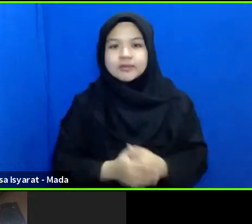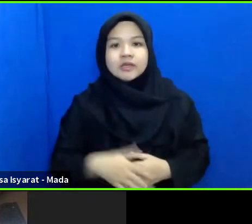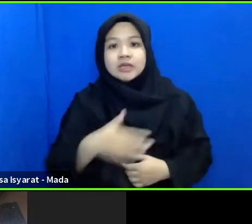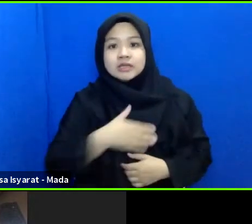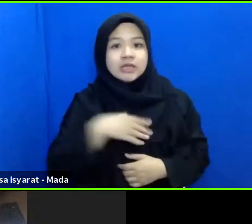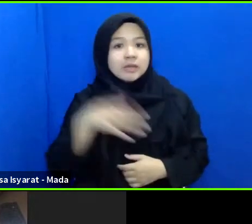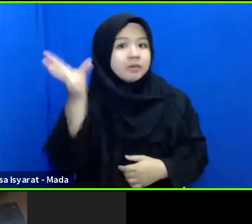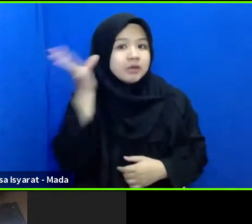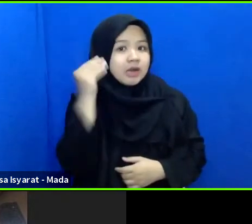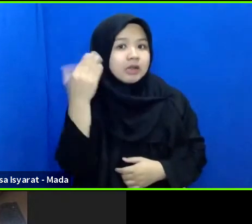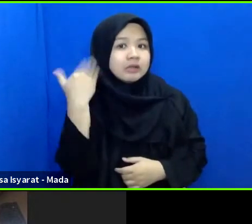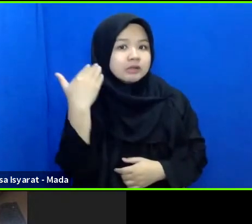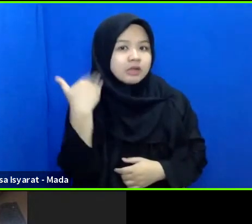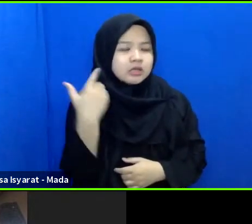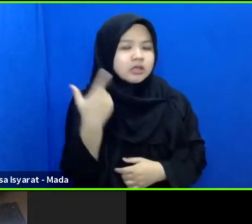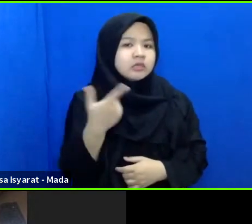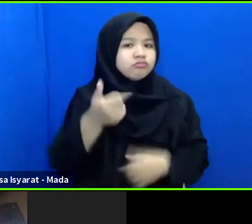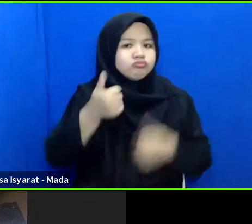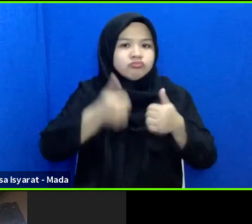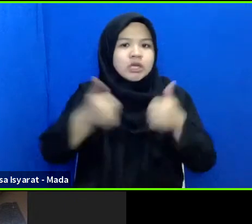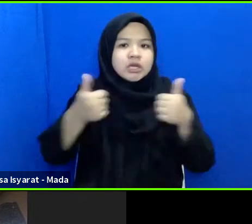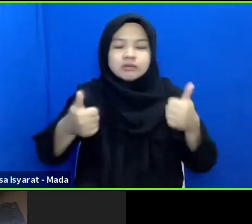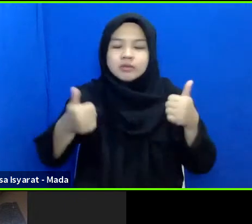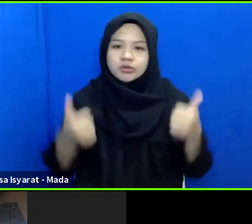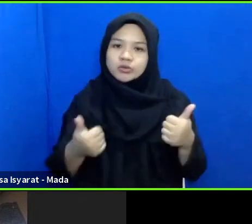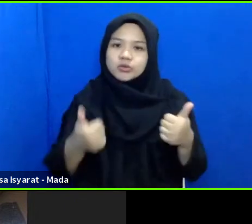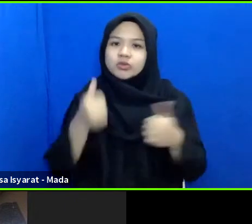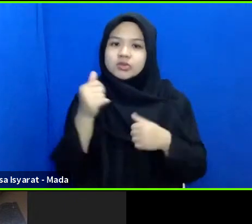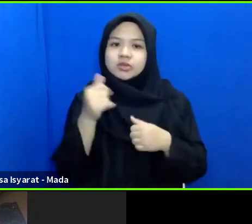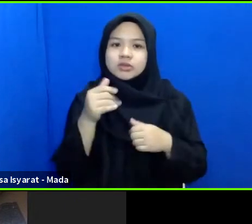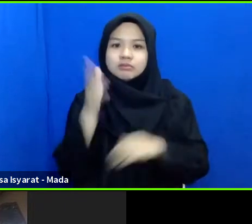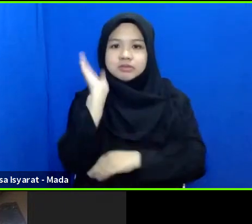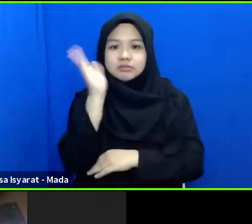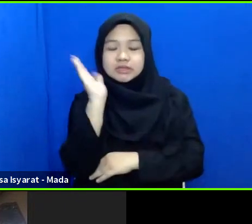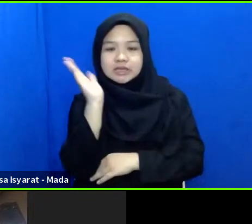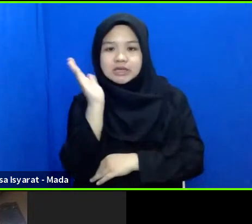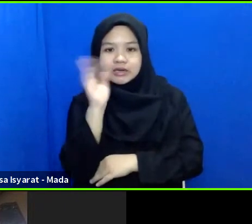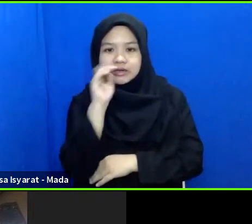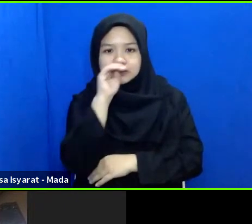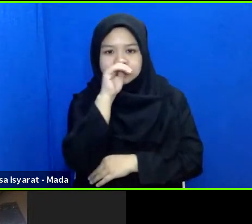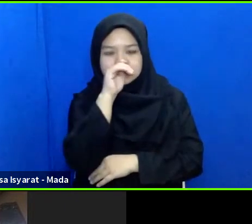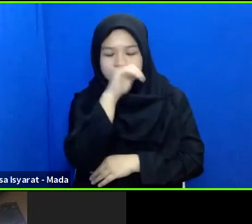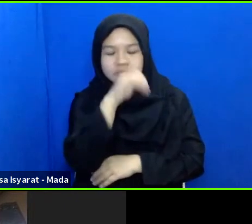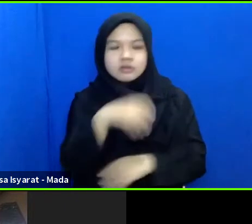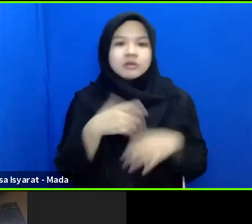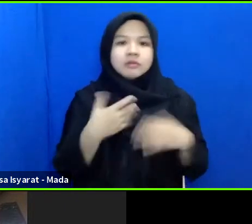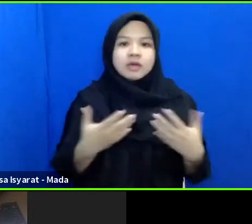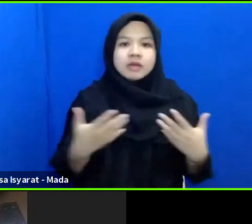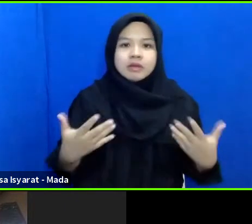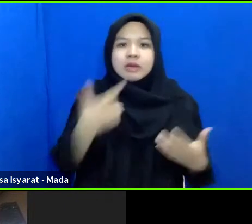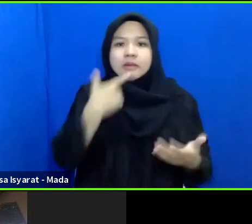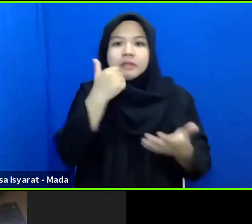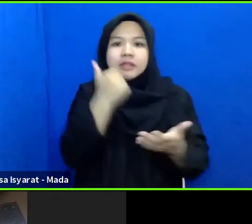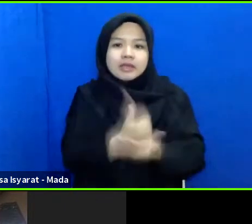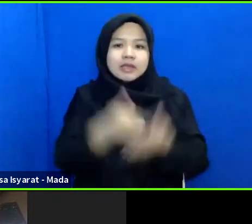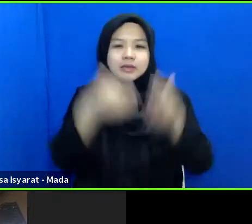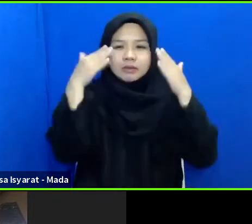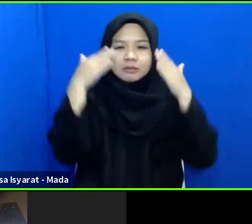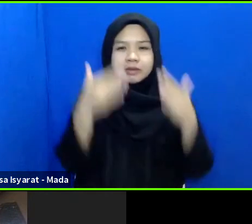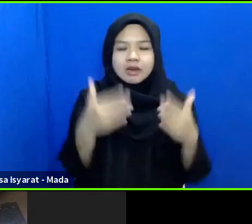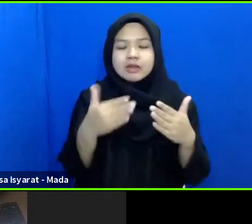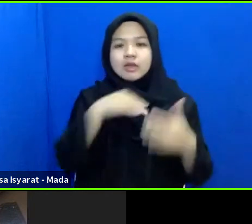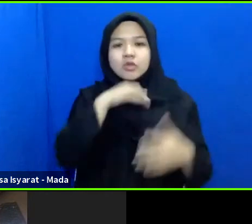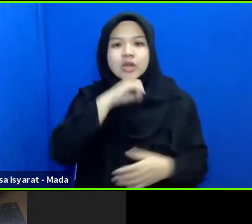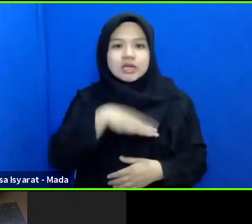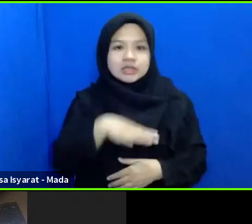mendengar barusan sangat bagus sekali pembicara sebelum dari saya tentang bagaimana pentingnya memperhatikan untuk lanjut